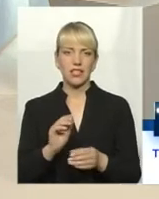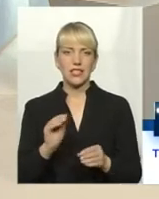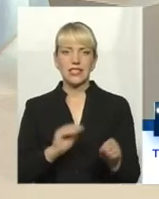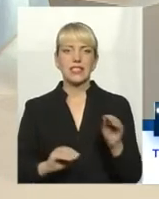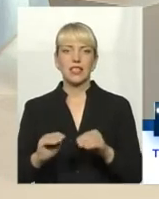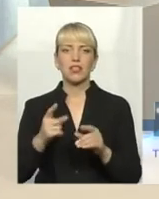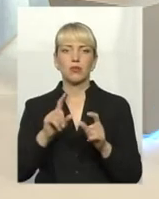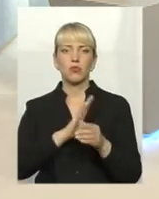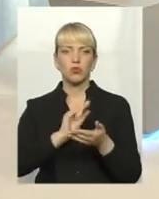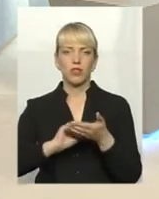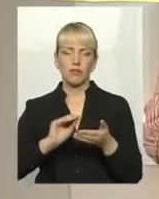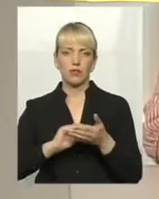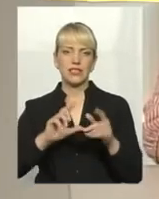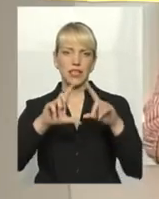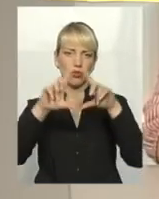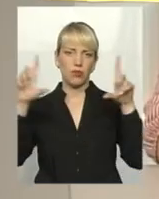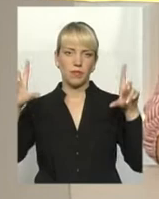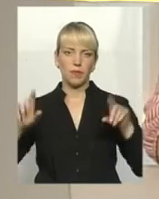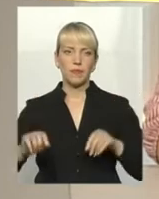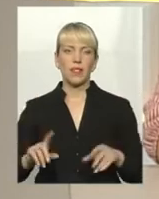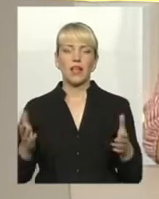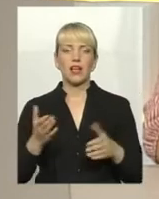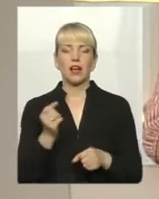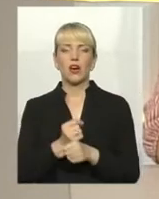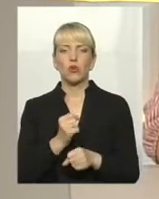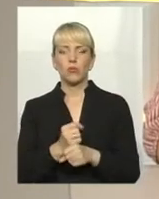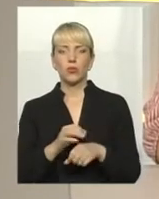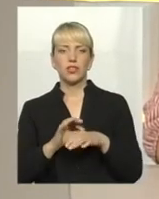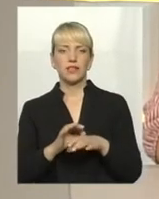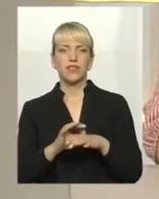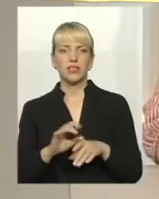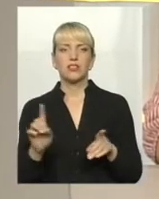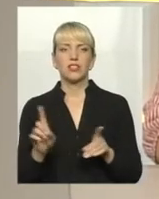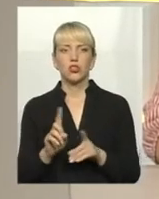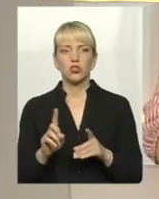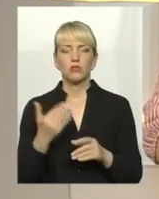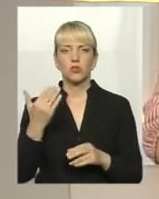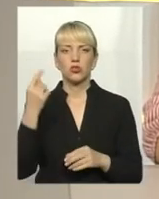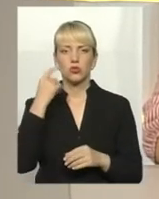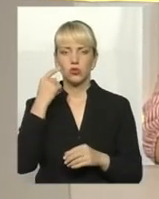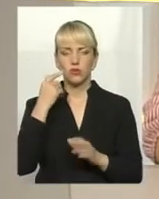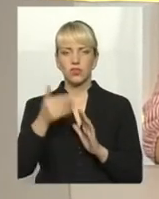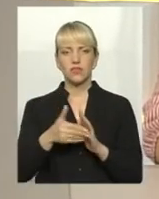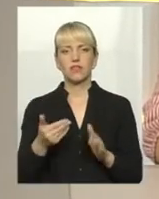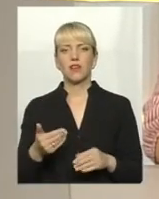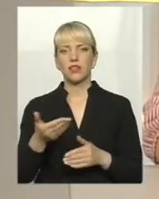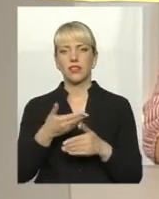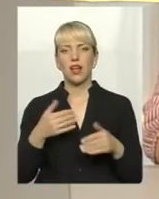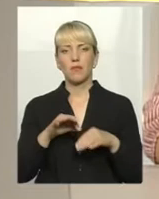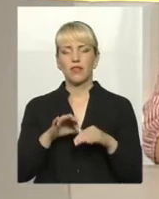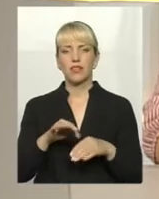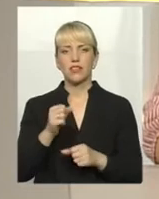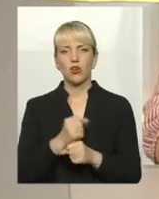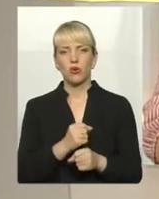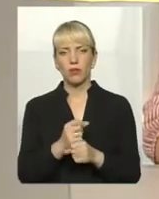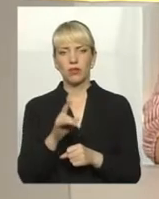Тоді все ж таки, яка робота з громадськостю ведеться, щоб якось до їхньої совісті взивати? Нами ведеться робота